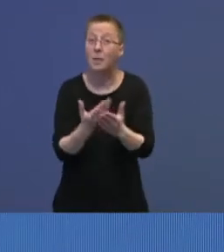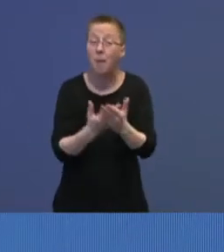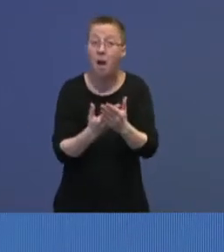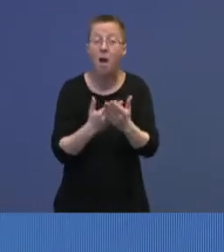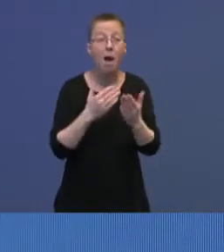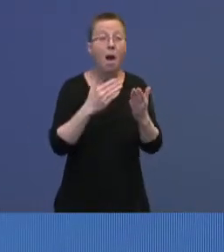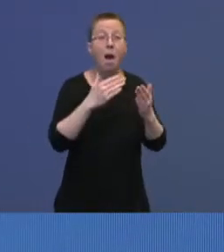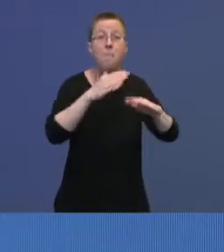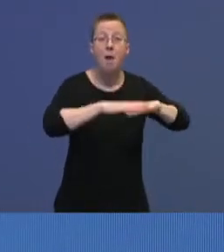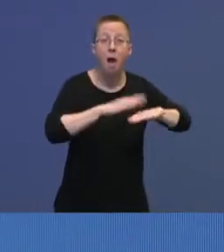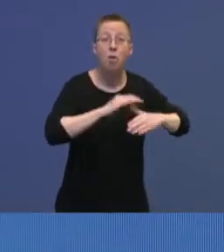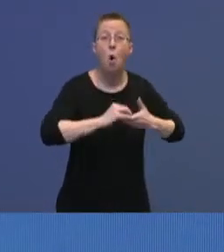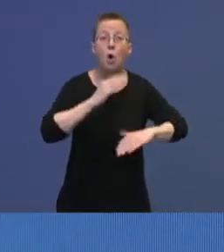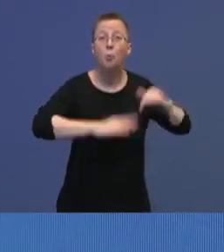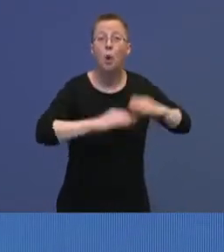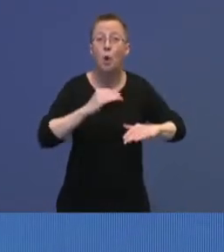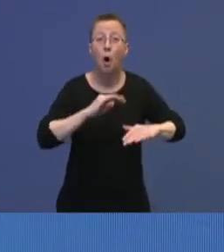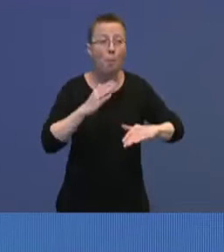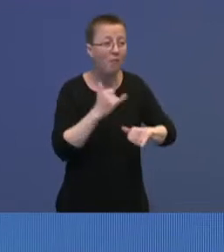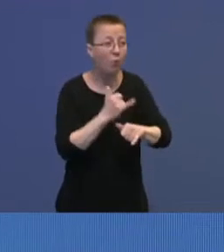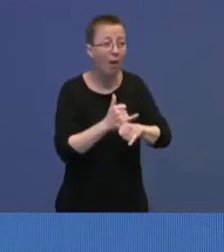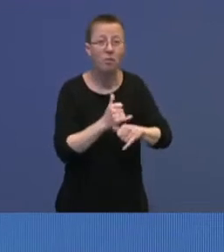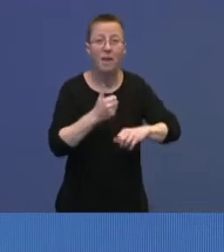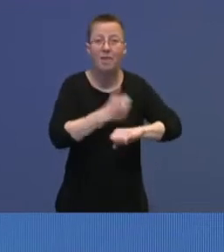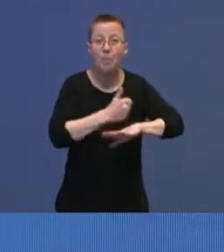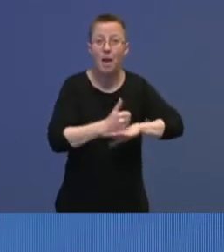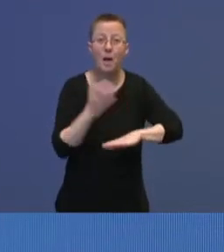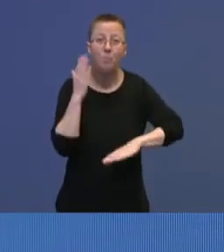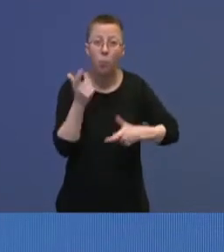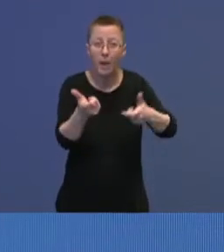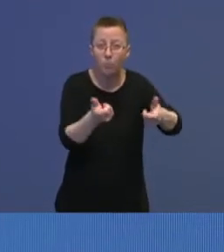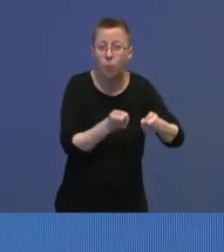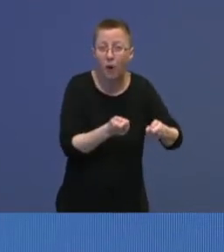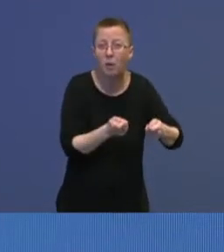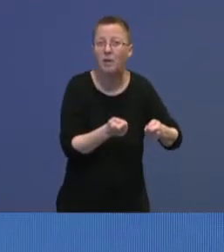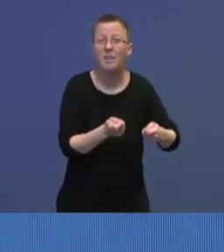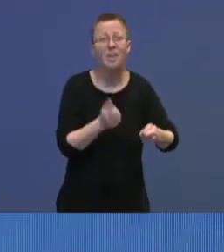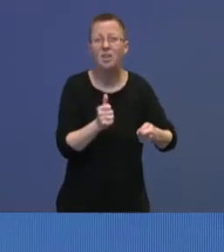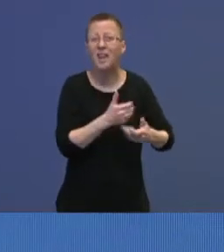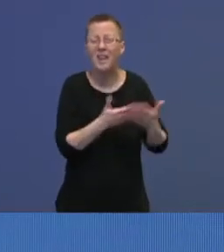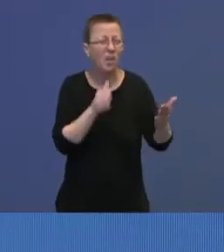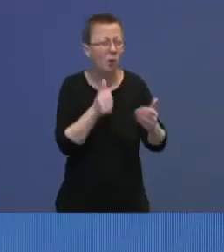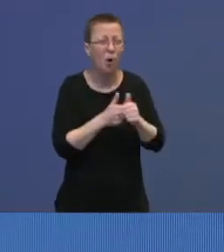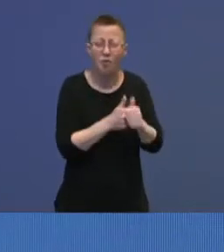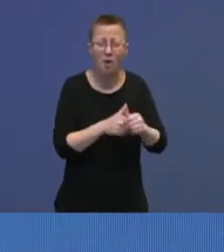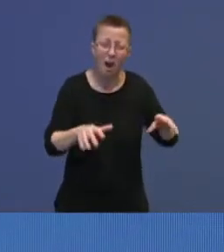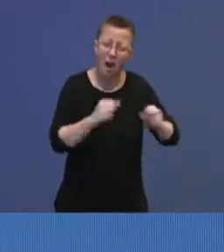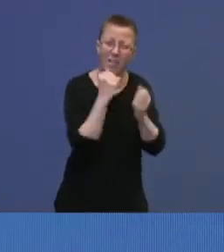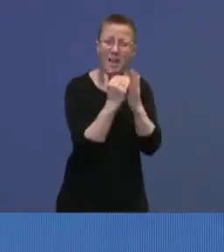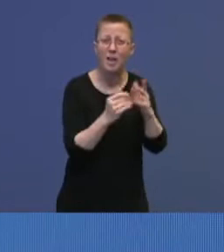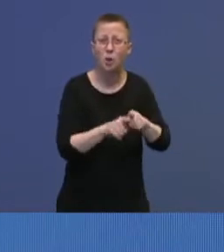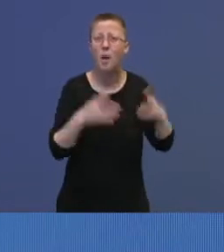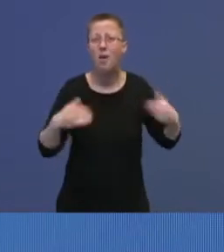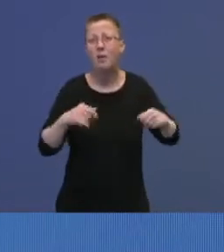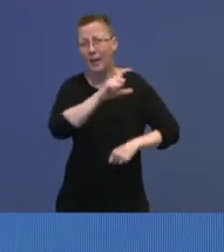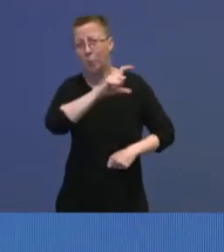plan og bygg i forhold til hvordan man skal etablere et boligemottak. Ikke nødvendigvis alle de reglene som gjelder for et vanlig bygg i